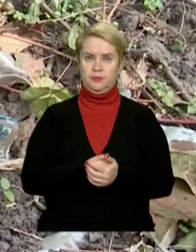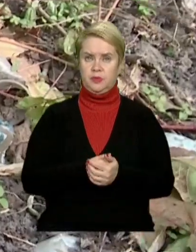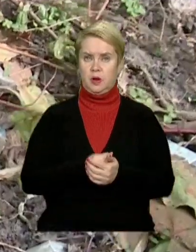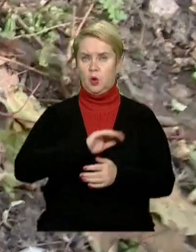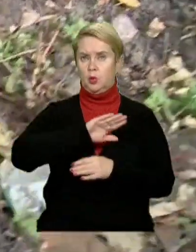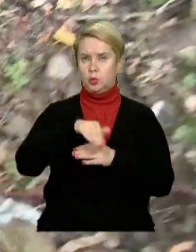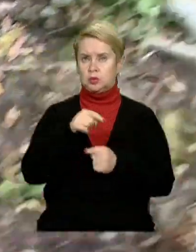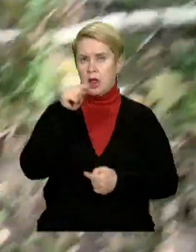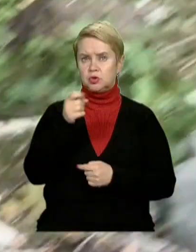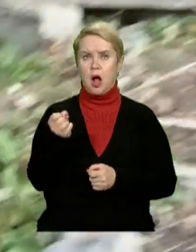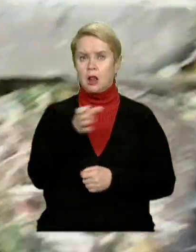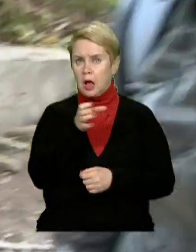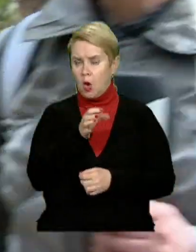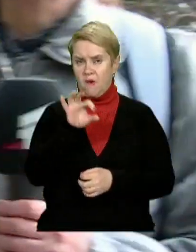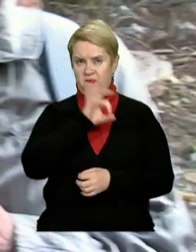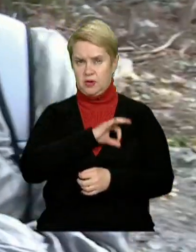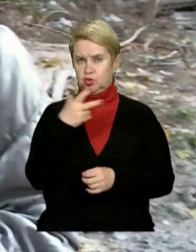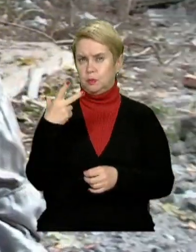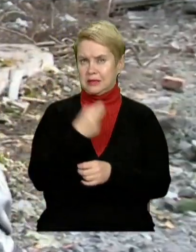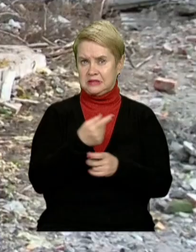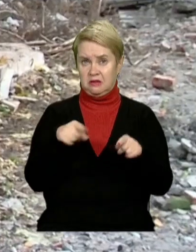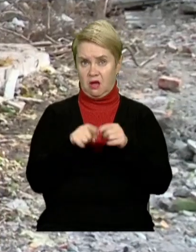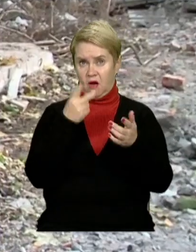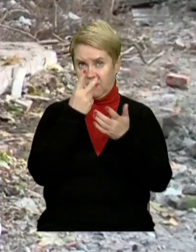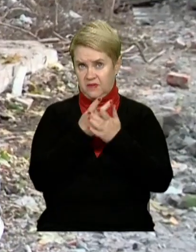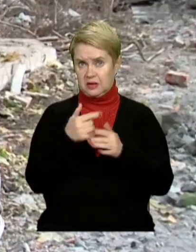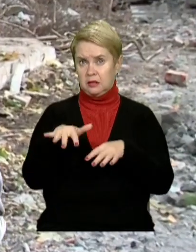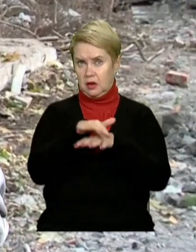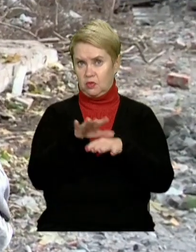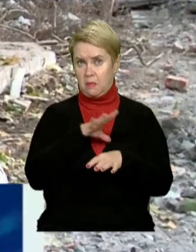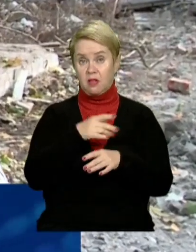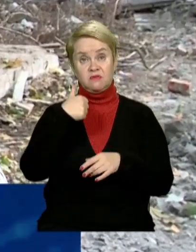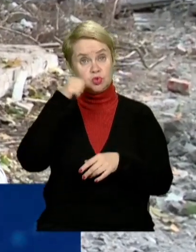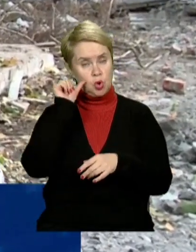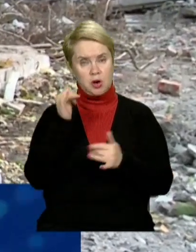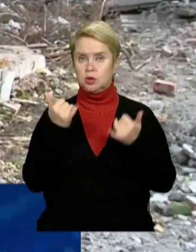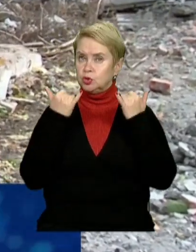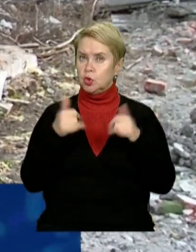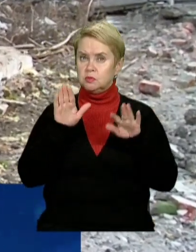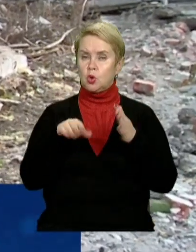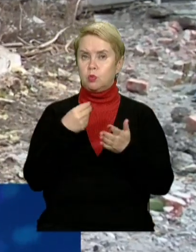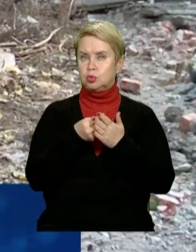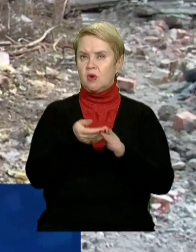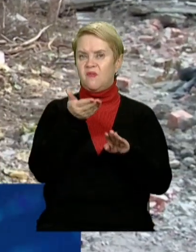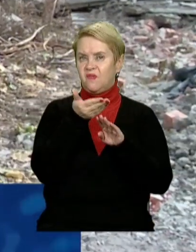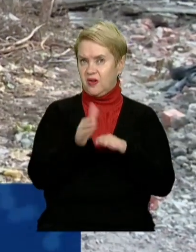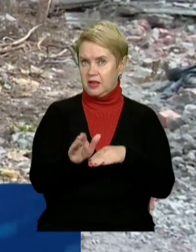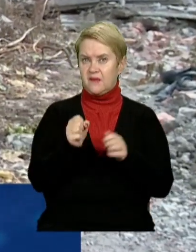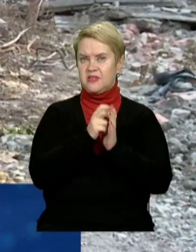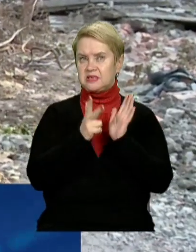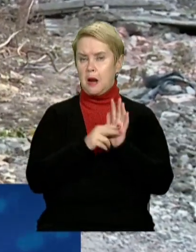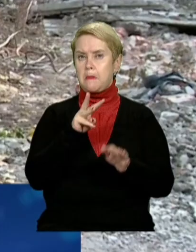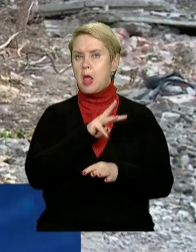Пусті пляшки від алкоголю, використані шприці – такий вигляд ця територія мала вчора. Сьогодні з міського бюджету вже виділено майже